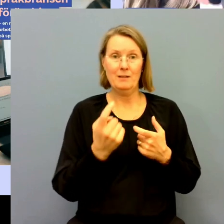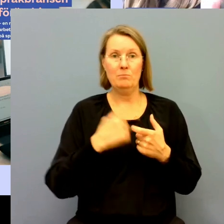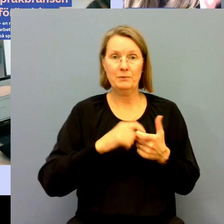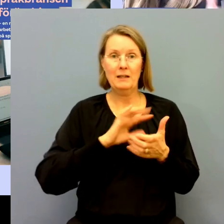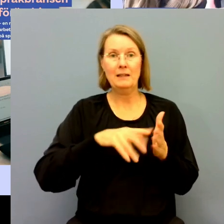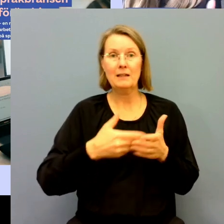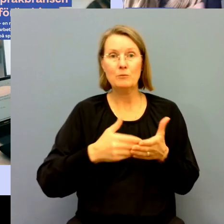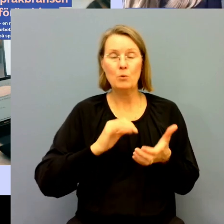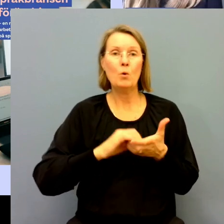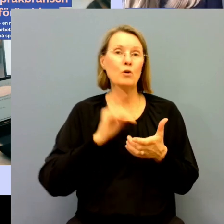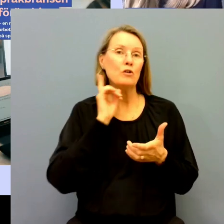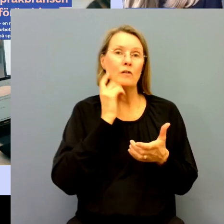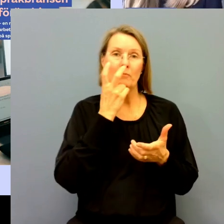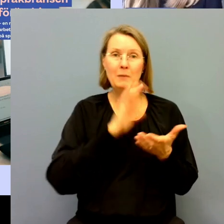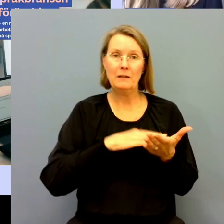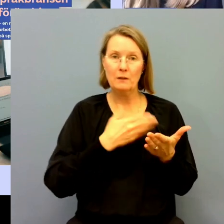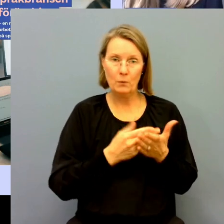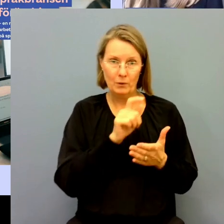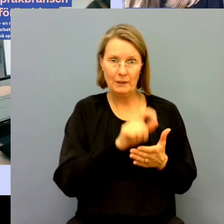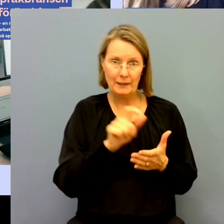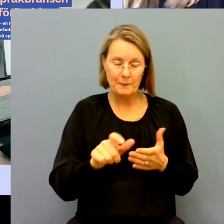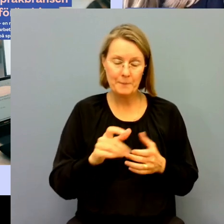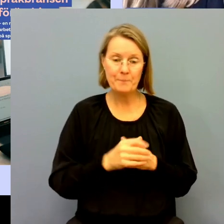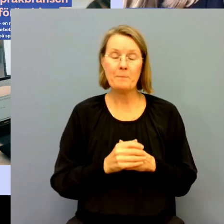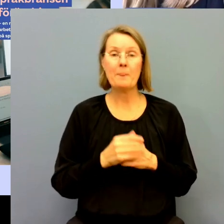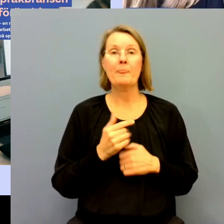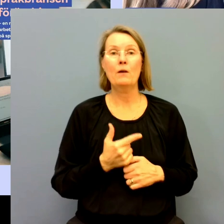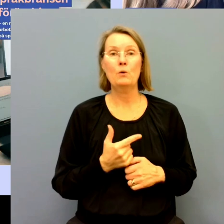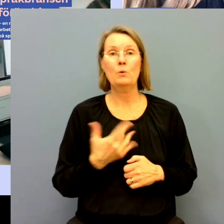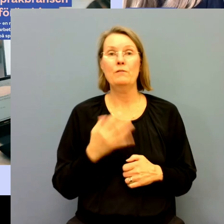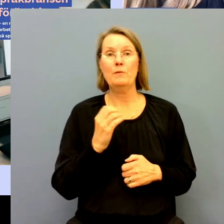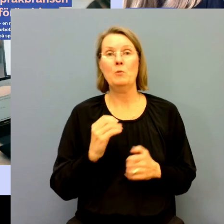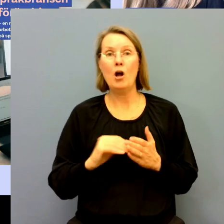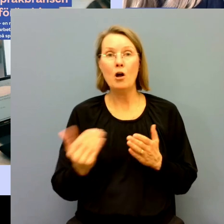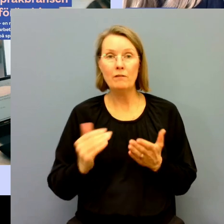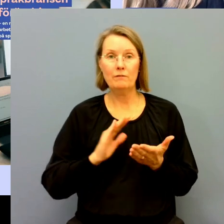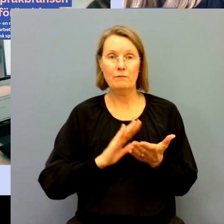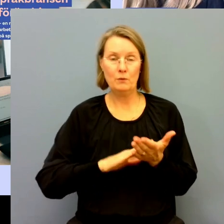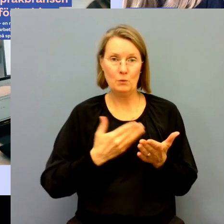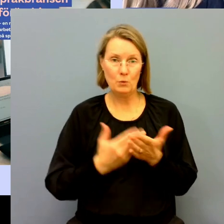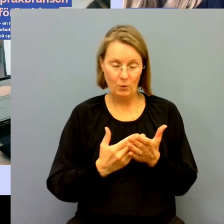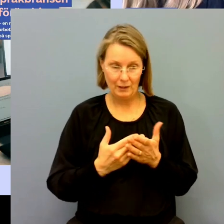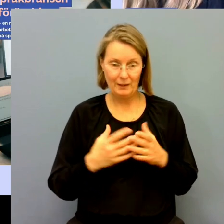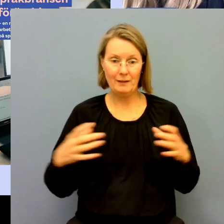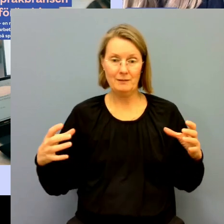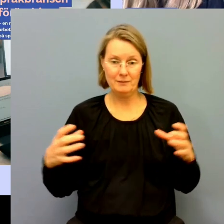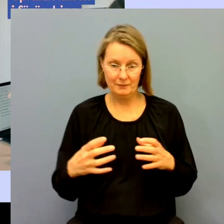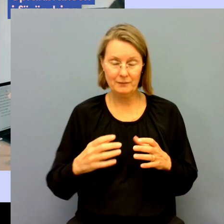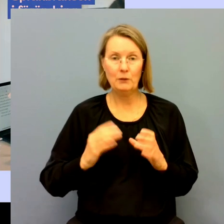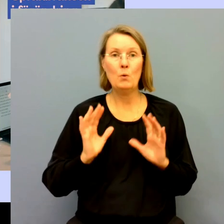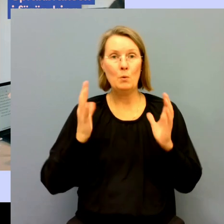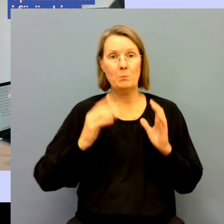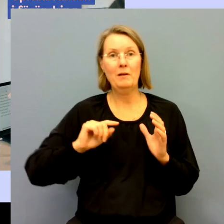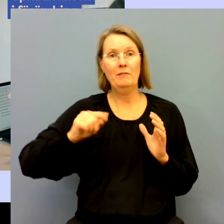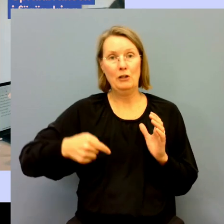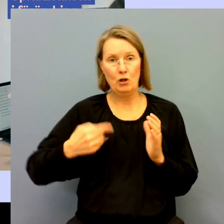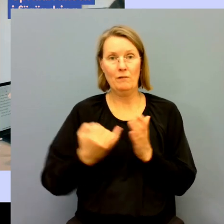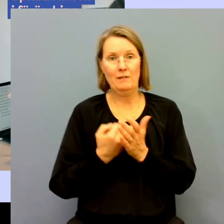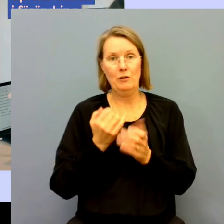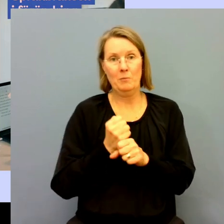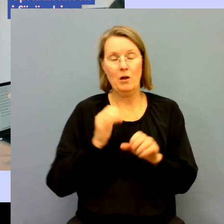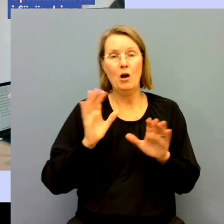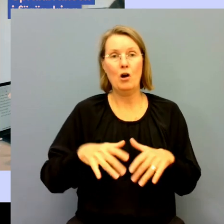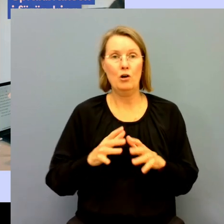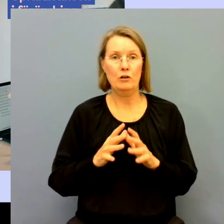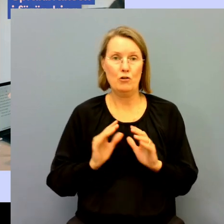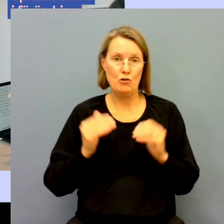specifikt för teckenspråk som Döblin tolkar. Och 75 % av tolkarna upplever att kraven i arbetet har ökat